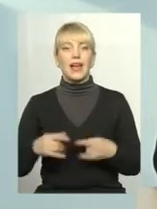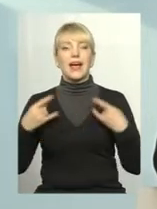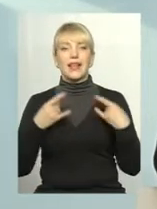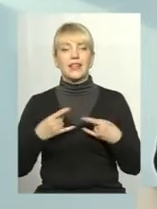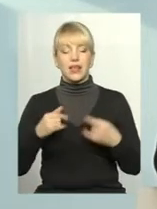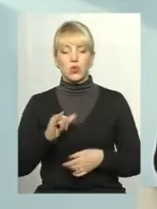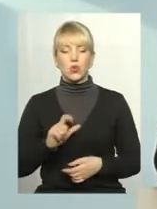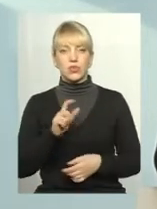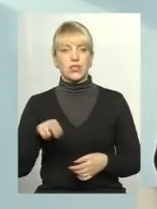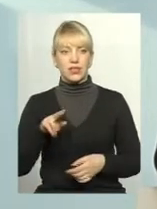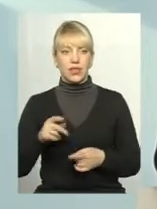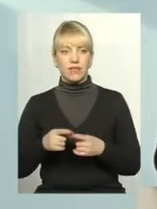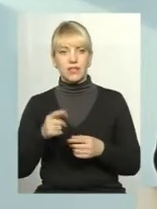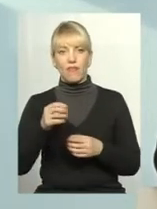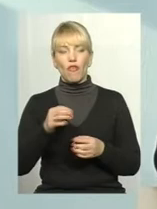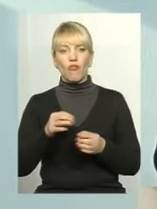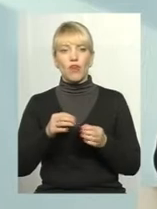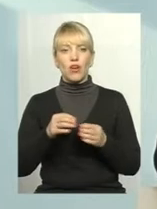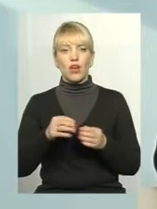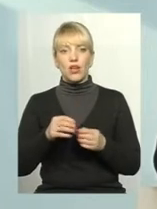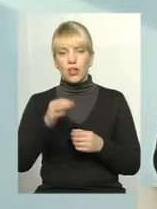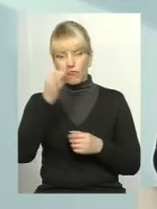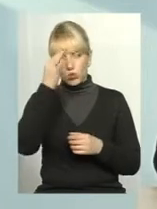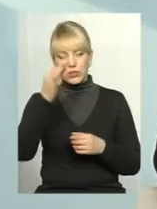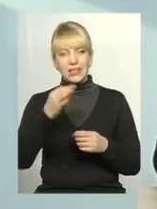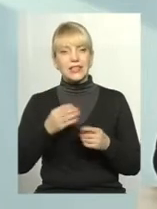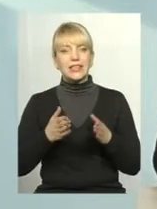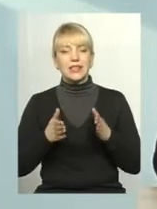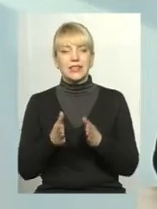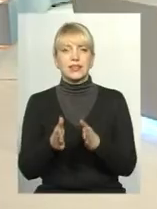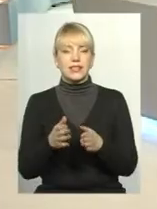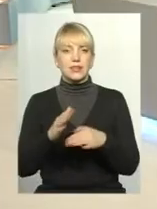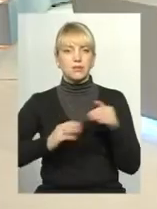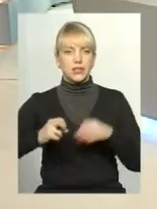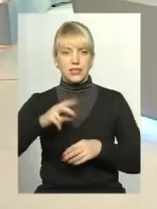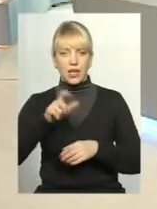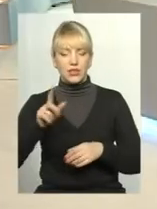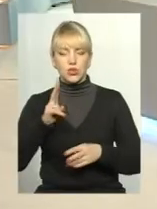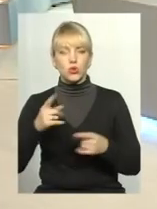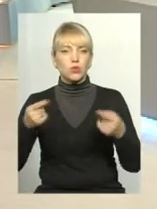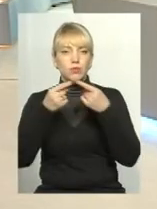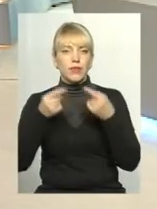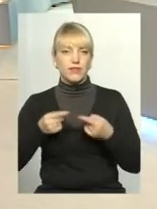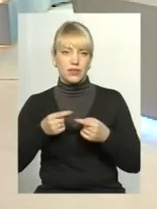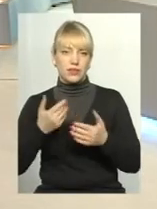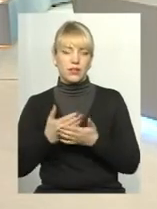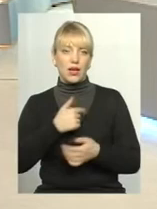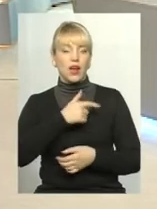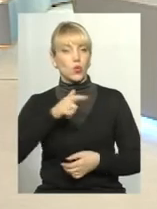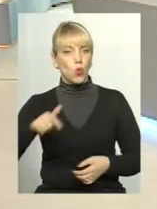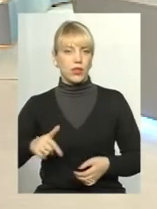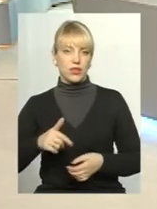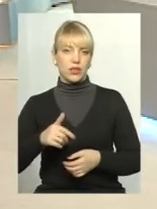УЗД, вузькі спеціалісти, вузькі спеціалісти це спеціалісти по якихось певних спеціальностях. Кардіологи,